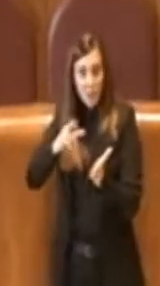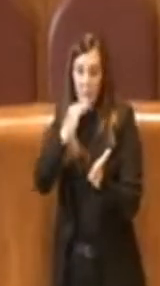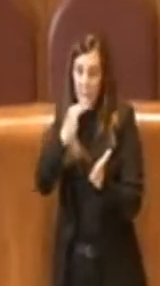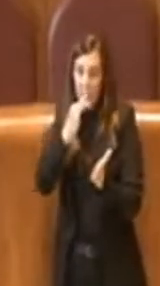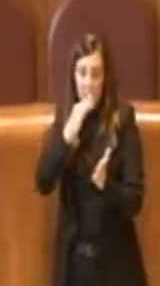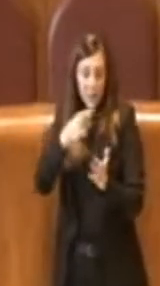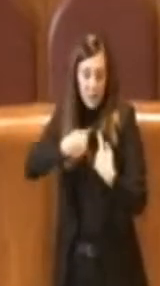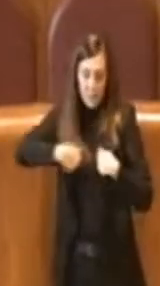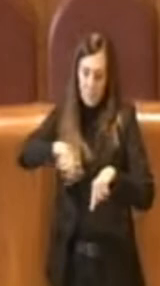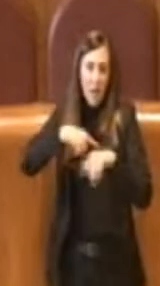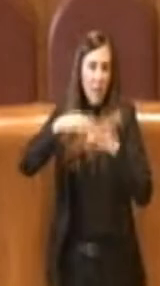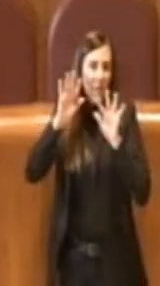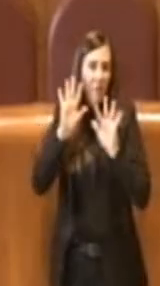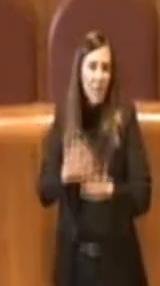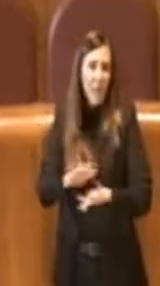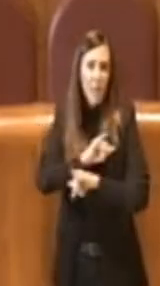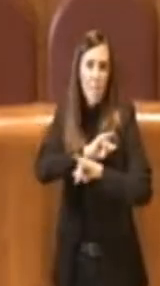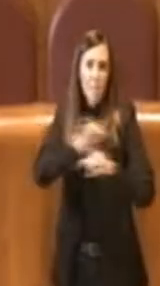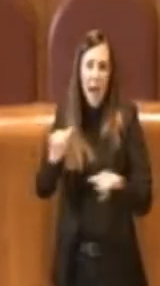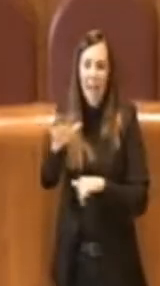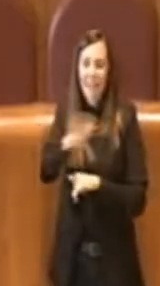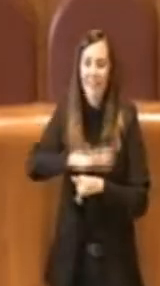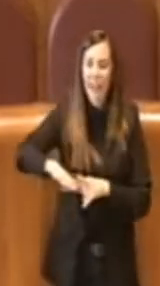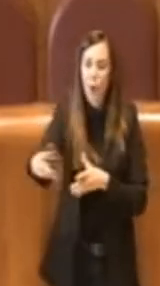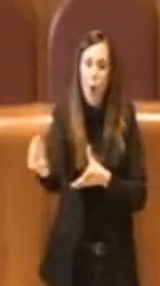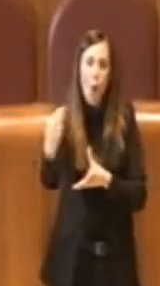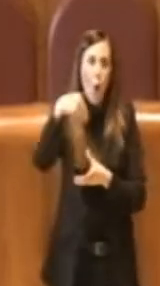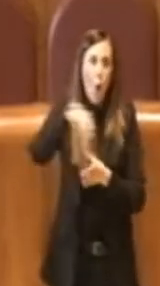coinvolgimento del territorio, ma anzi sarà un inizio importante. Grazie Presidente.